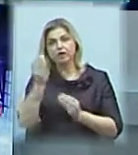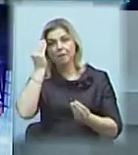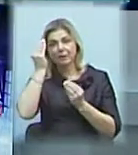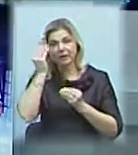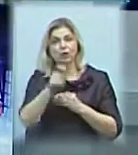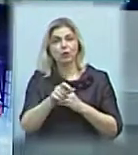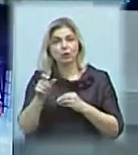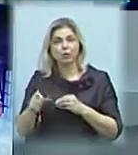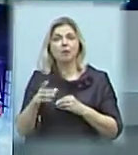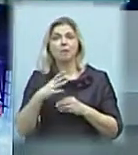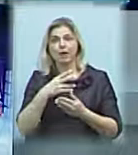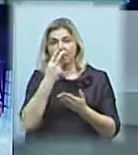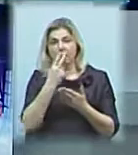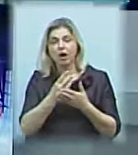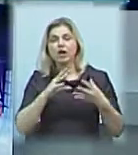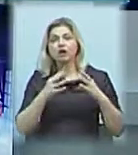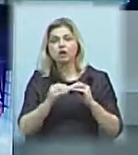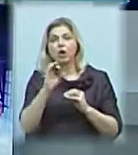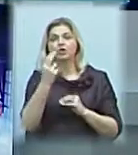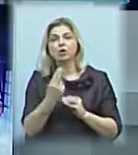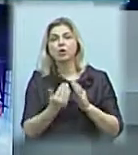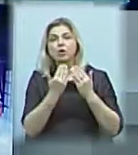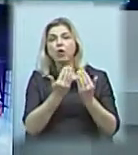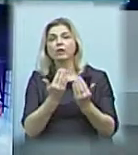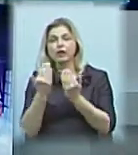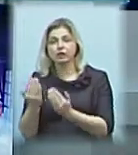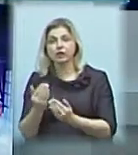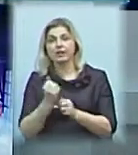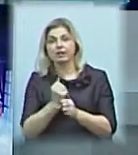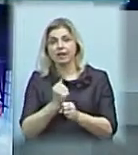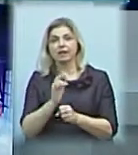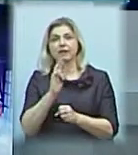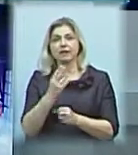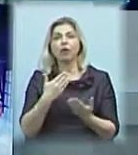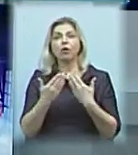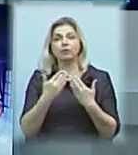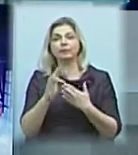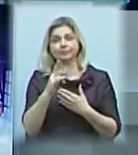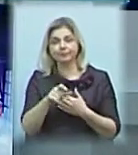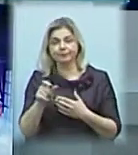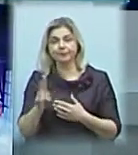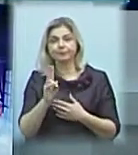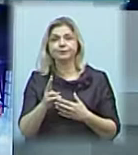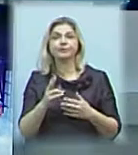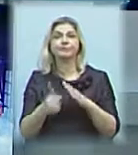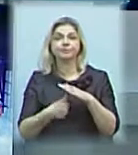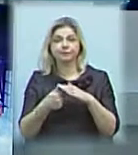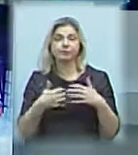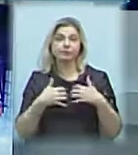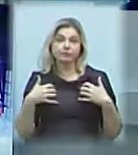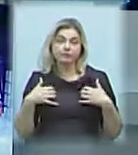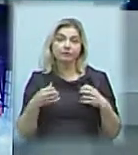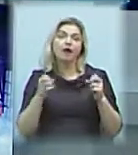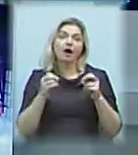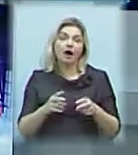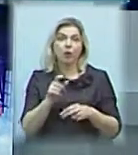експерт» попублікував результати соціологічного дослідження ставлення миколаївців до вирішення проблеми безпритульних тварин. Тож, як ставляться